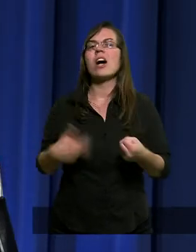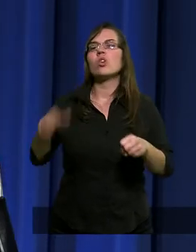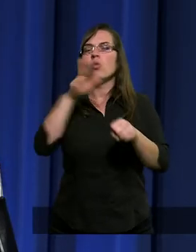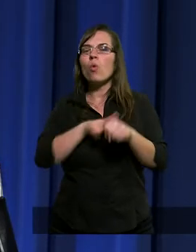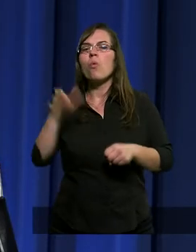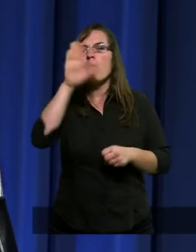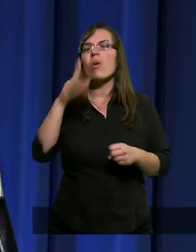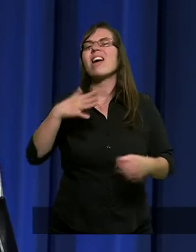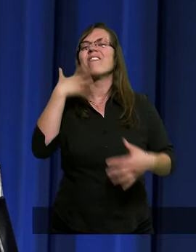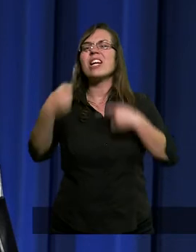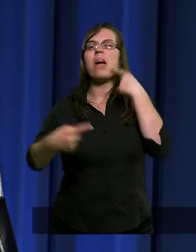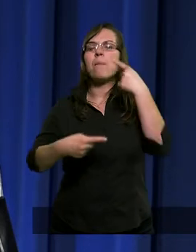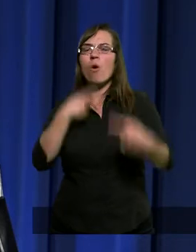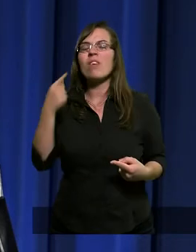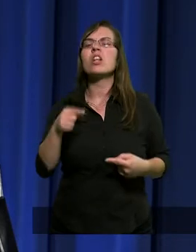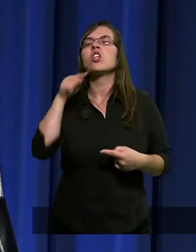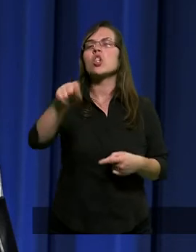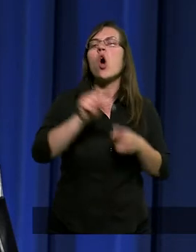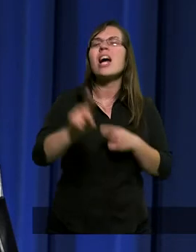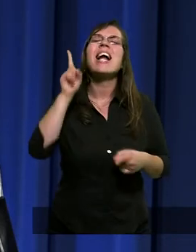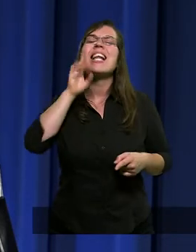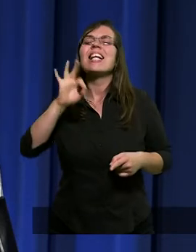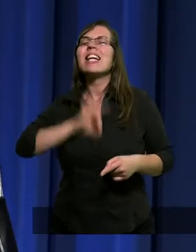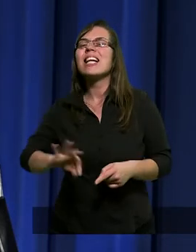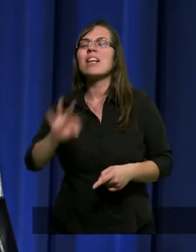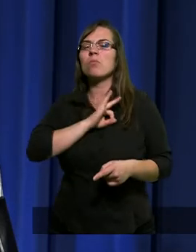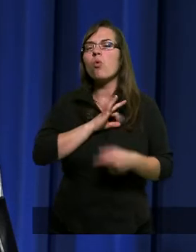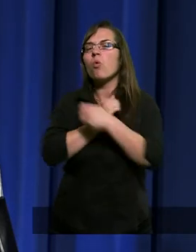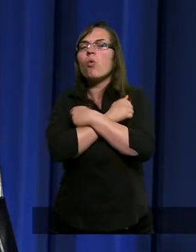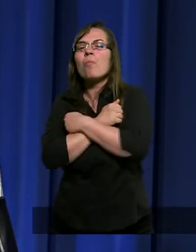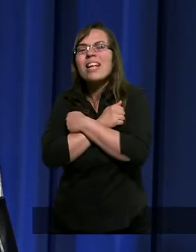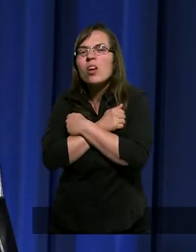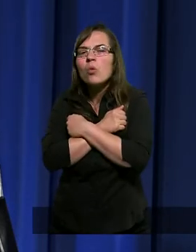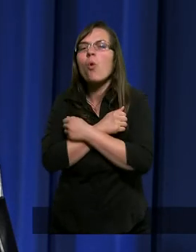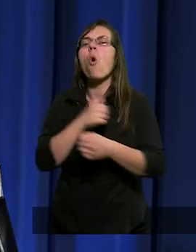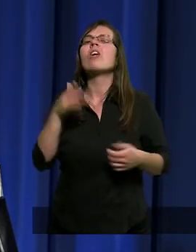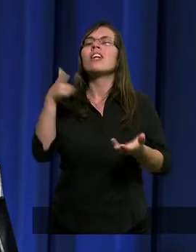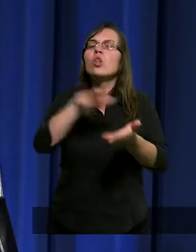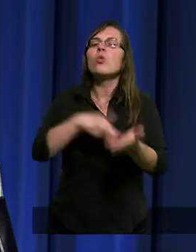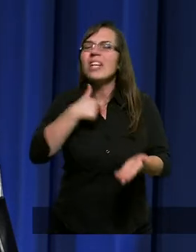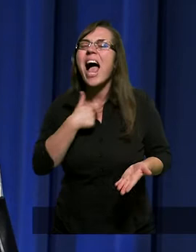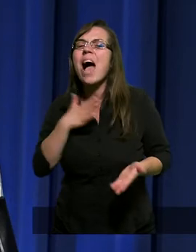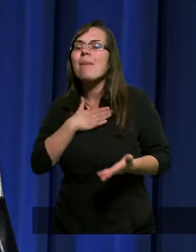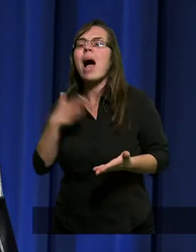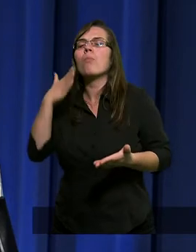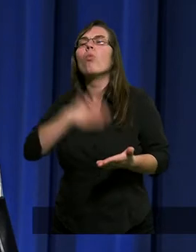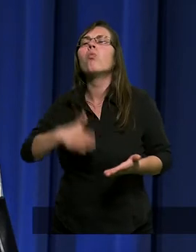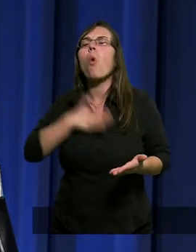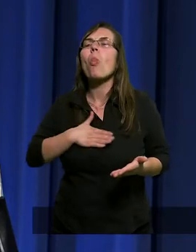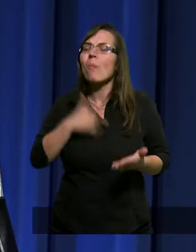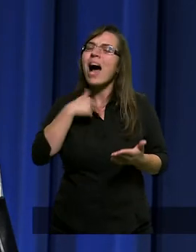które Bóg wypowiedział. To jest Syn mój miły, w którym mam upodobanie. Tego